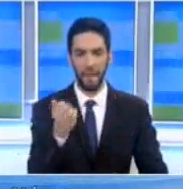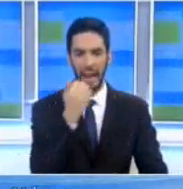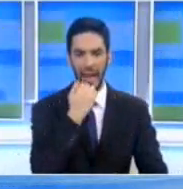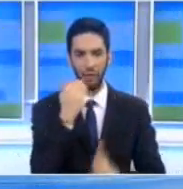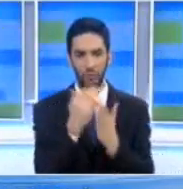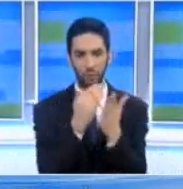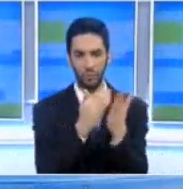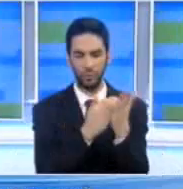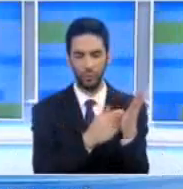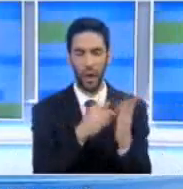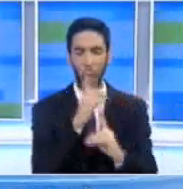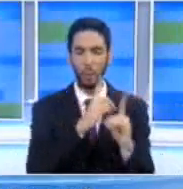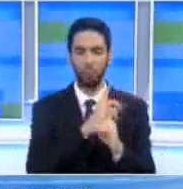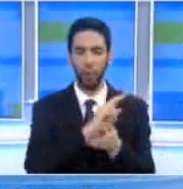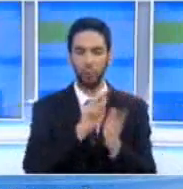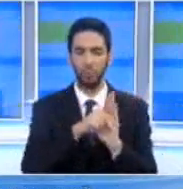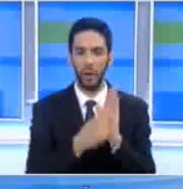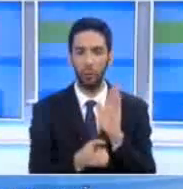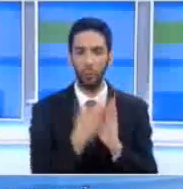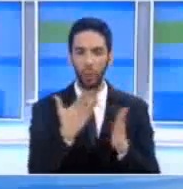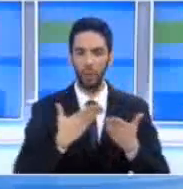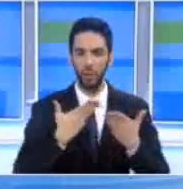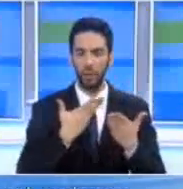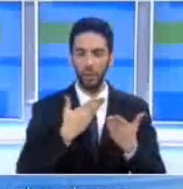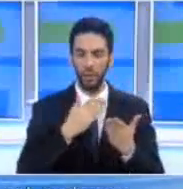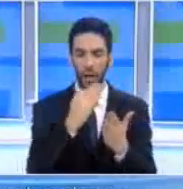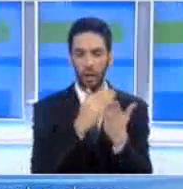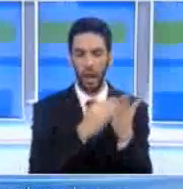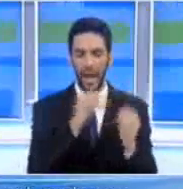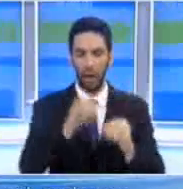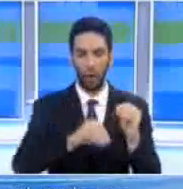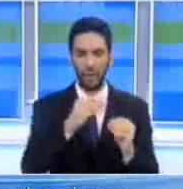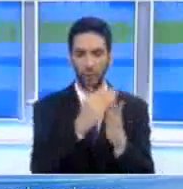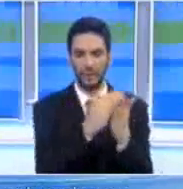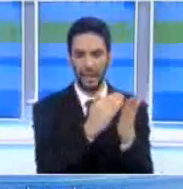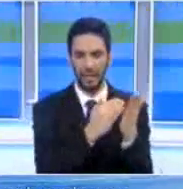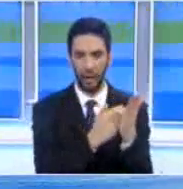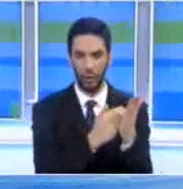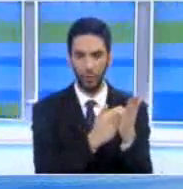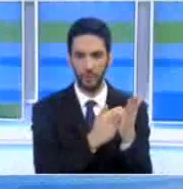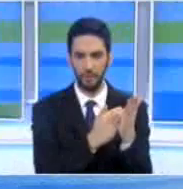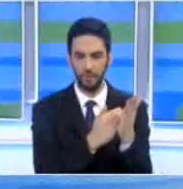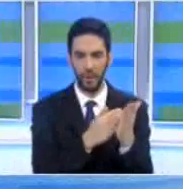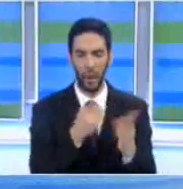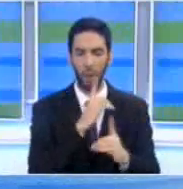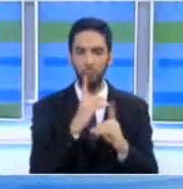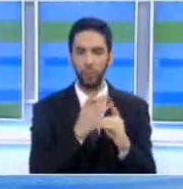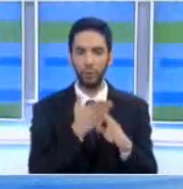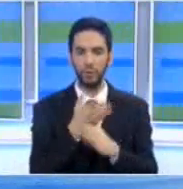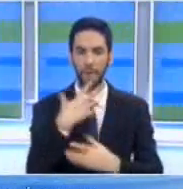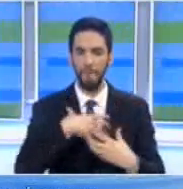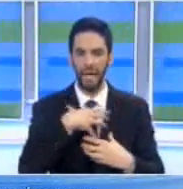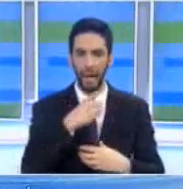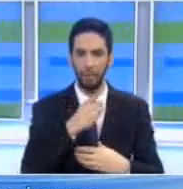αφορά τη διαδικασία που ακολουθήθηκε σχετικά με τις ενστάσεις που έγιναν σε σχέση με την εγγραφή ατόμων στους εκλογικούς καταλόγους του Δήμου